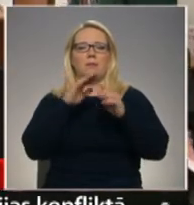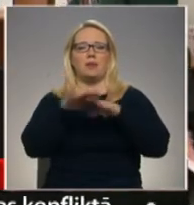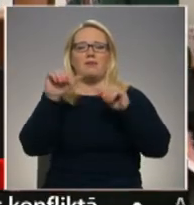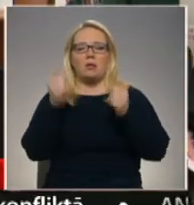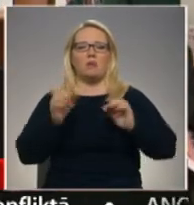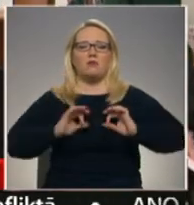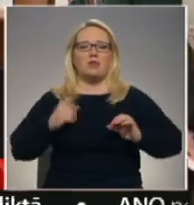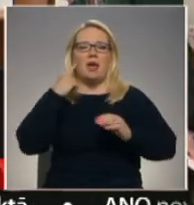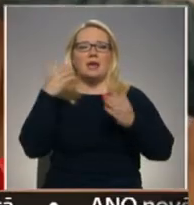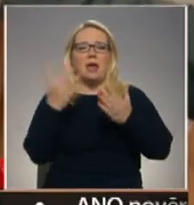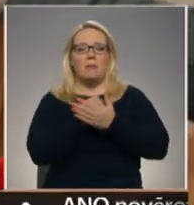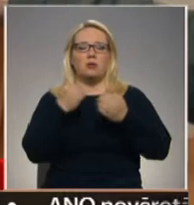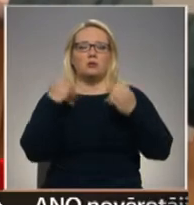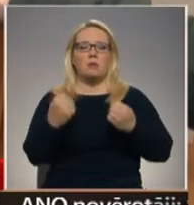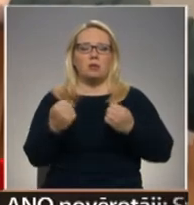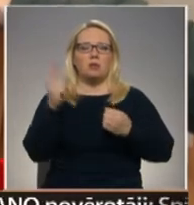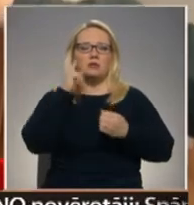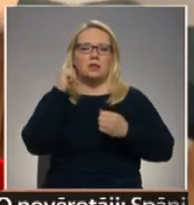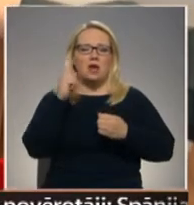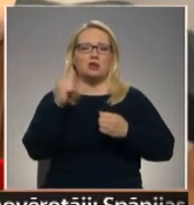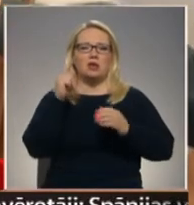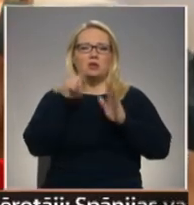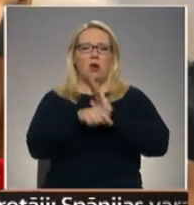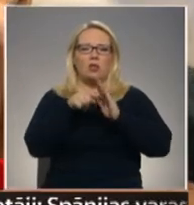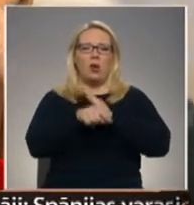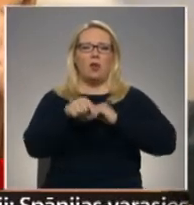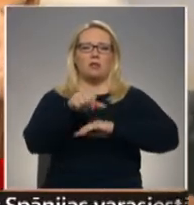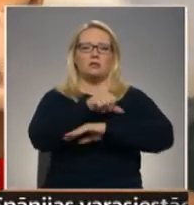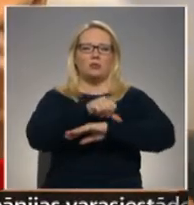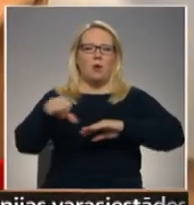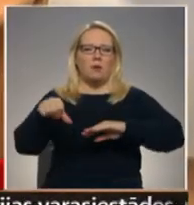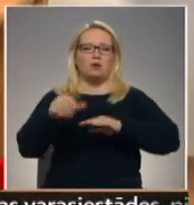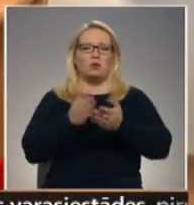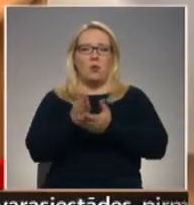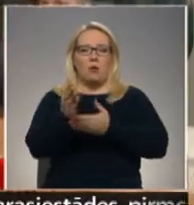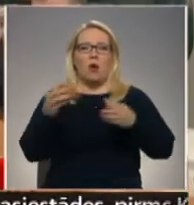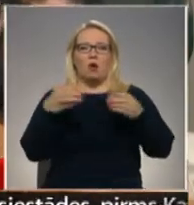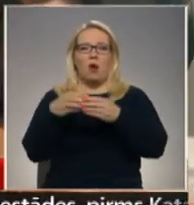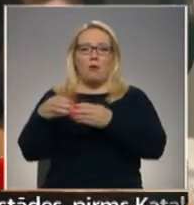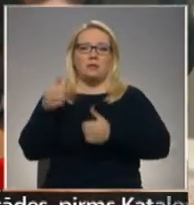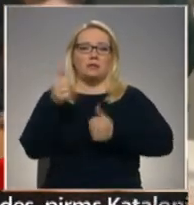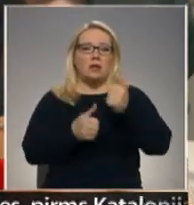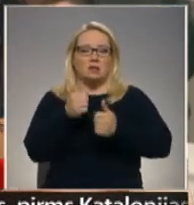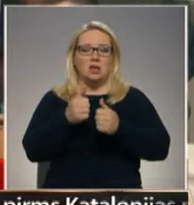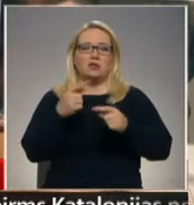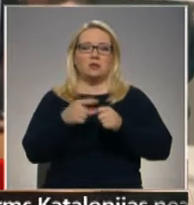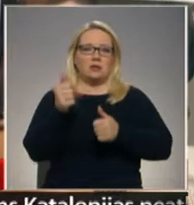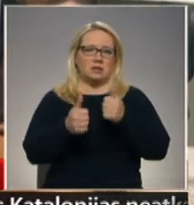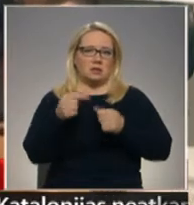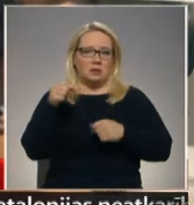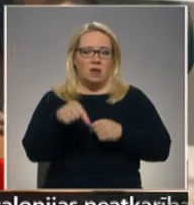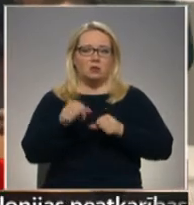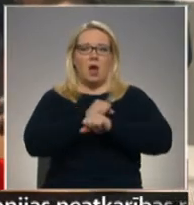stiprinot zināšanas robežsārdzes kontrolas un imigrācijas kontrolas jomā, robežsārdzes pārvaldes komandas sacensībās norīkojuma sacensībās.